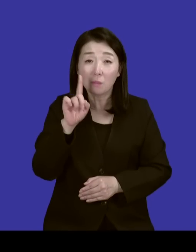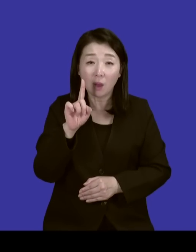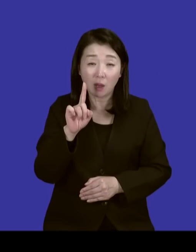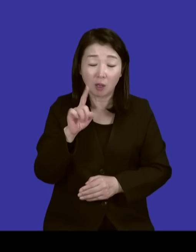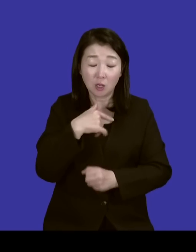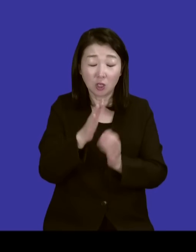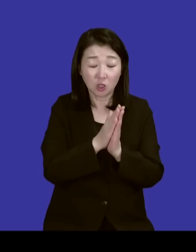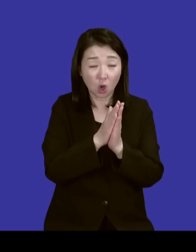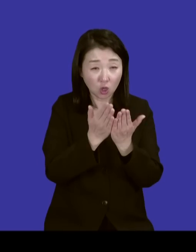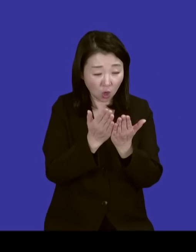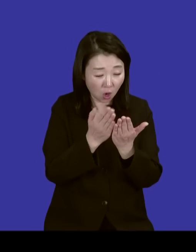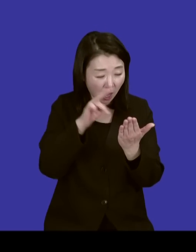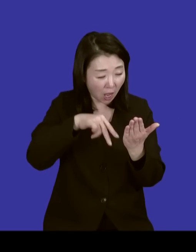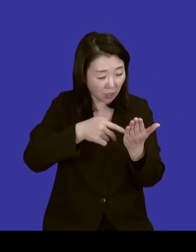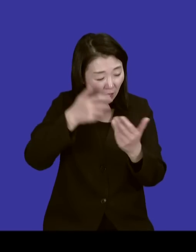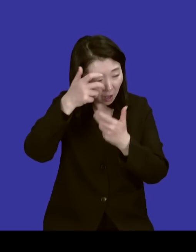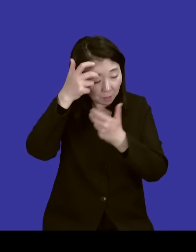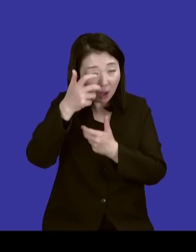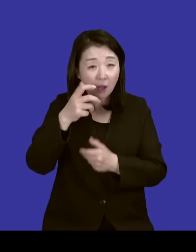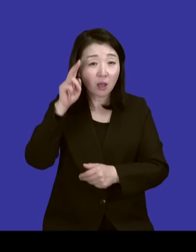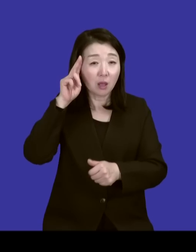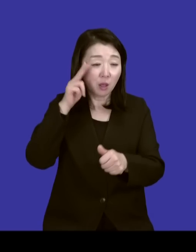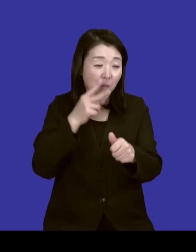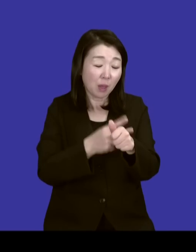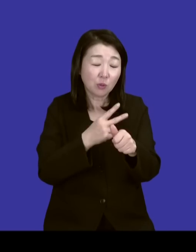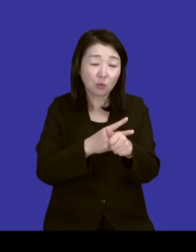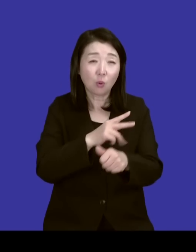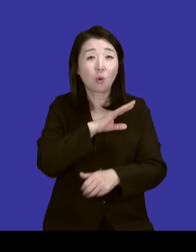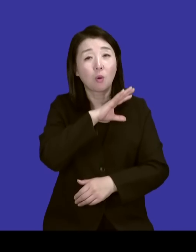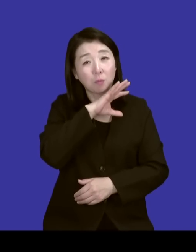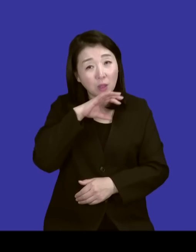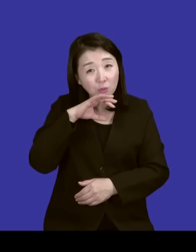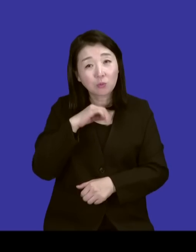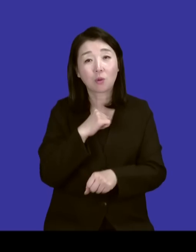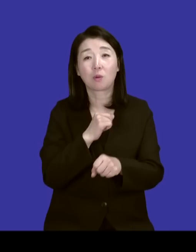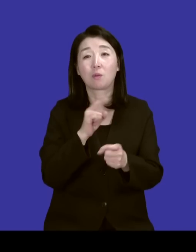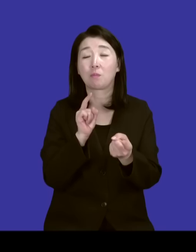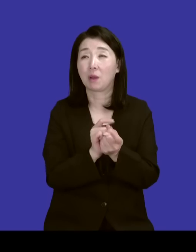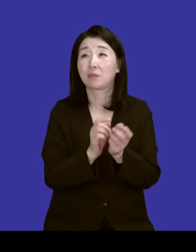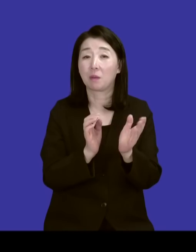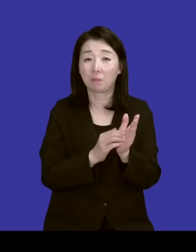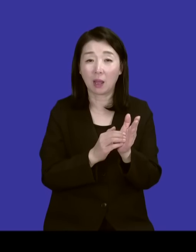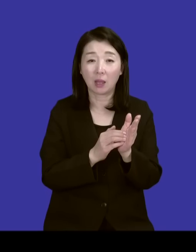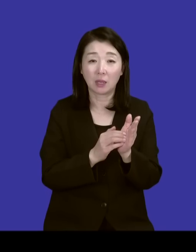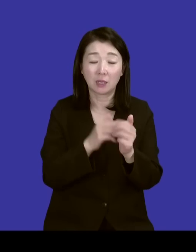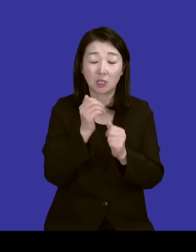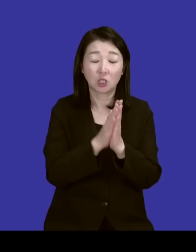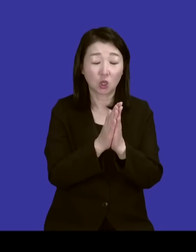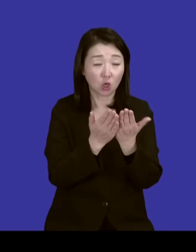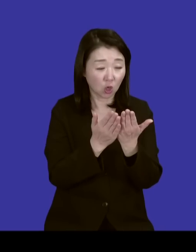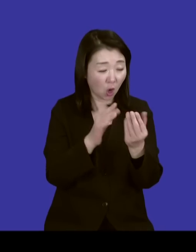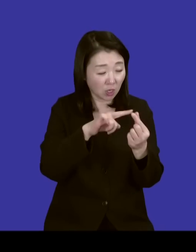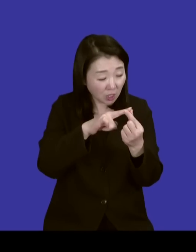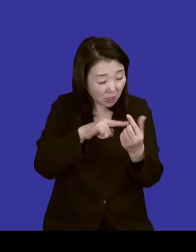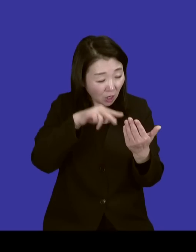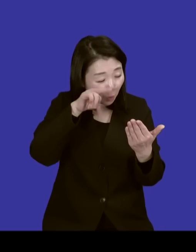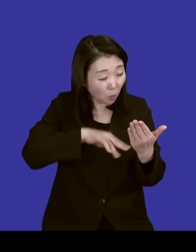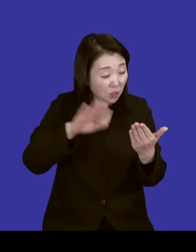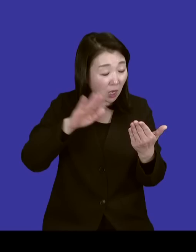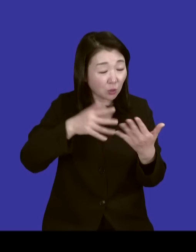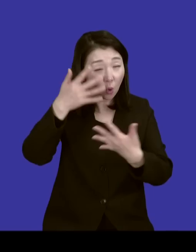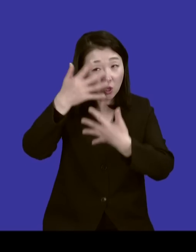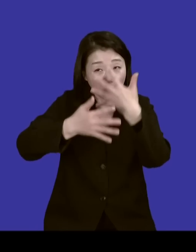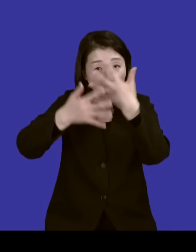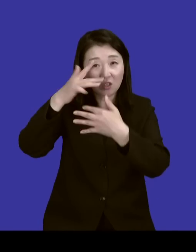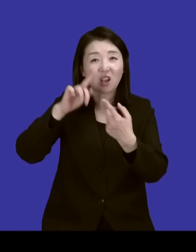들어가서 베드로 아저씨도 만나고 사도 바울 아저씨도 만나고 그러니까 그때부터는 성경을 글자로 보는 게 아니라 저는 영상 필름으로